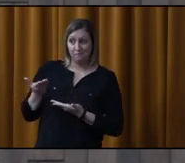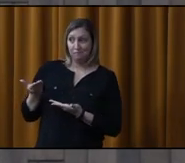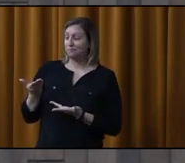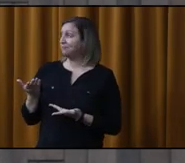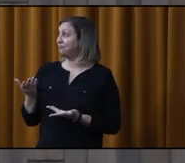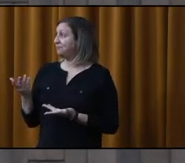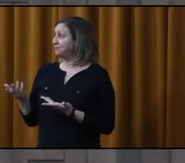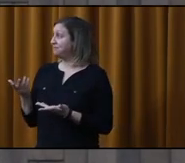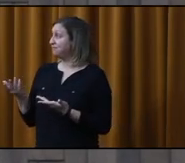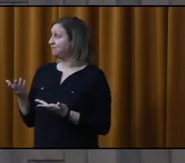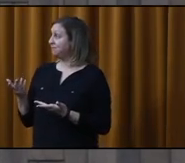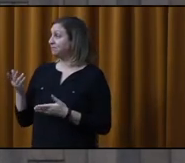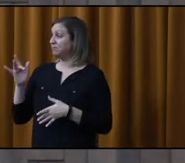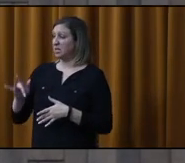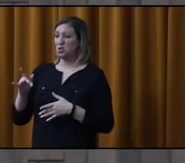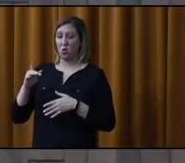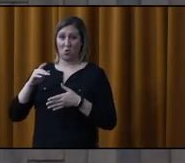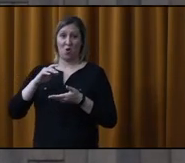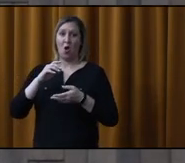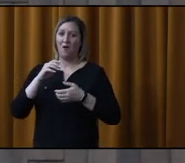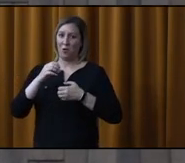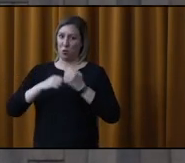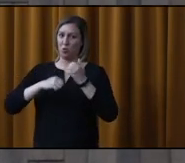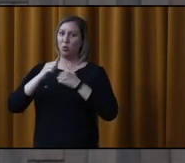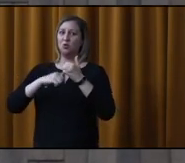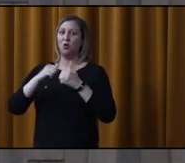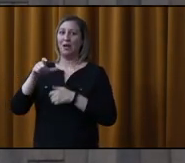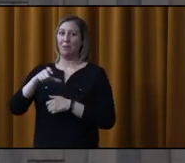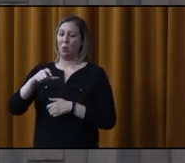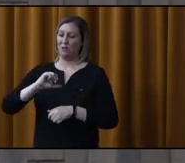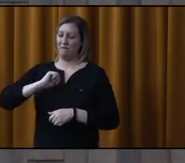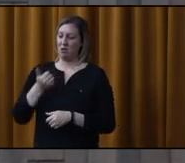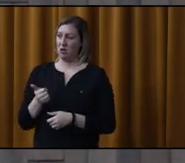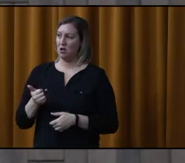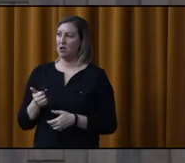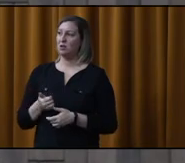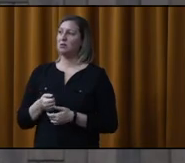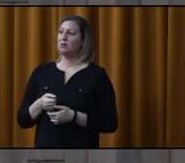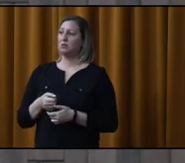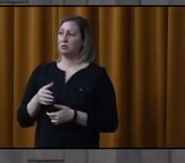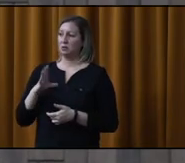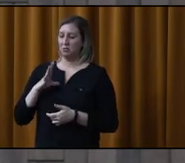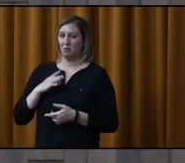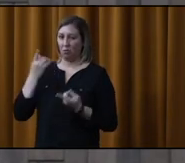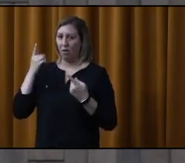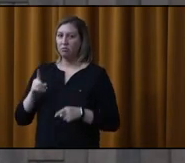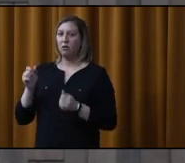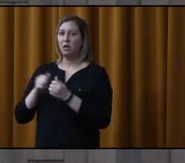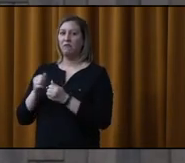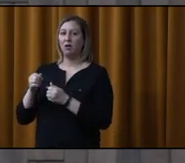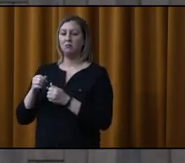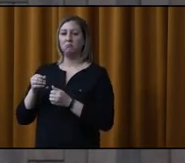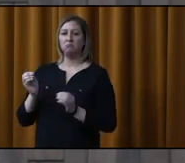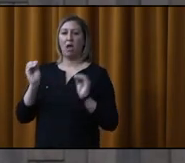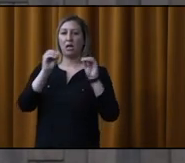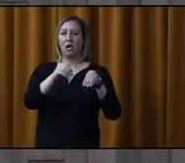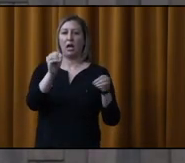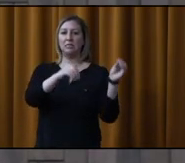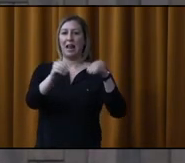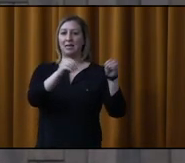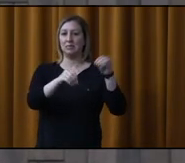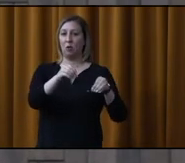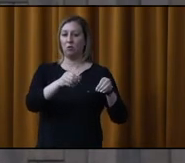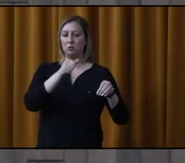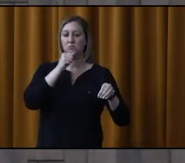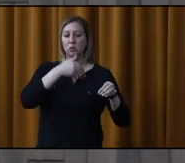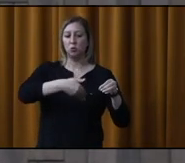construction québécoise, soit dit en passant, ça en fait une fierté, mais on a déjà des installations à court, moyen terme qui